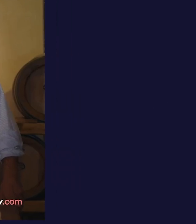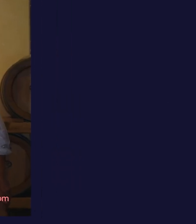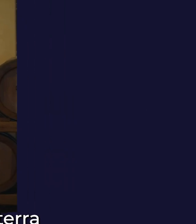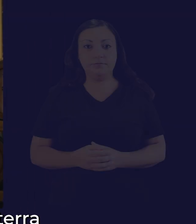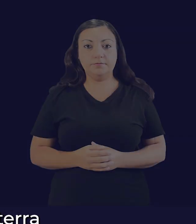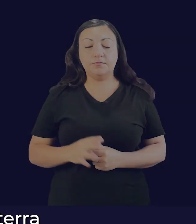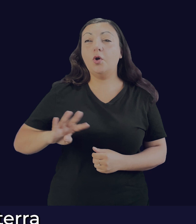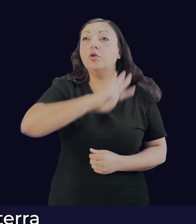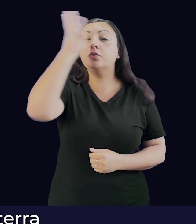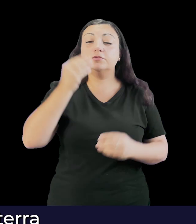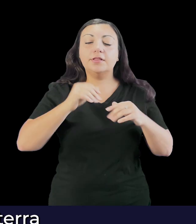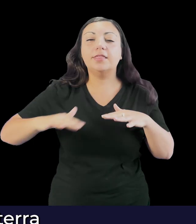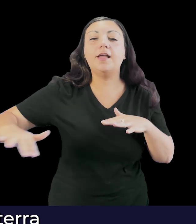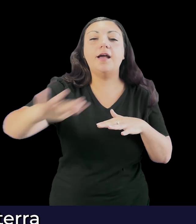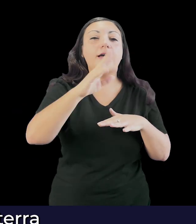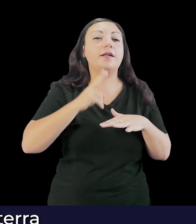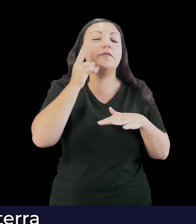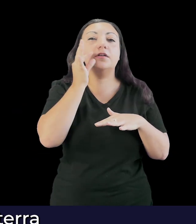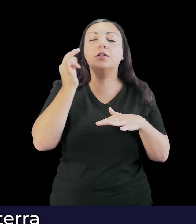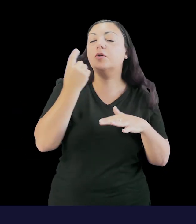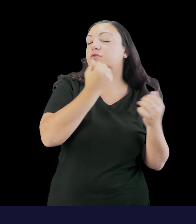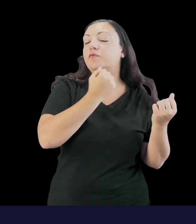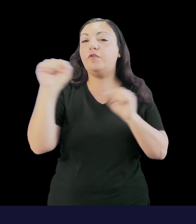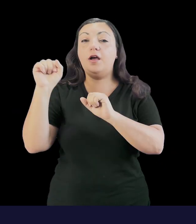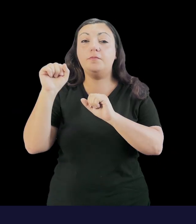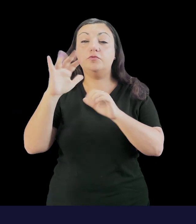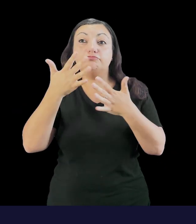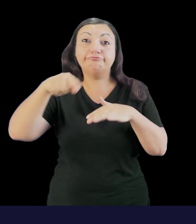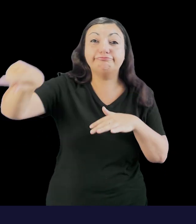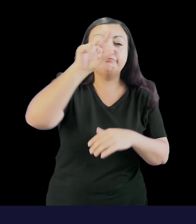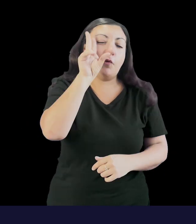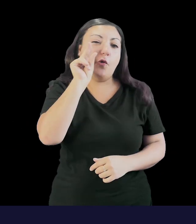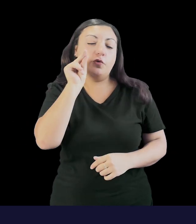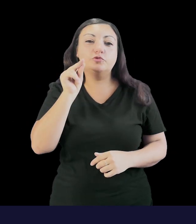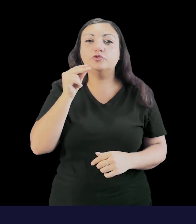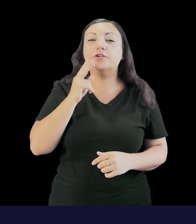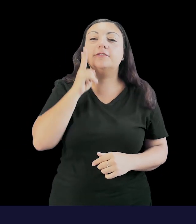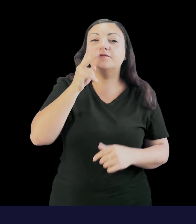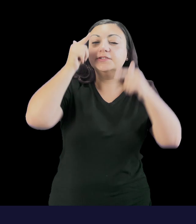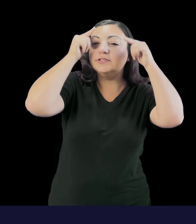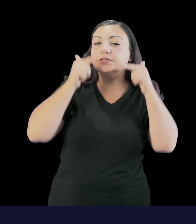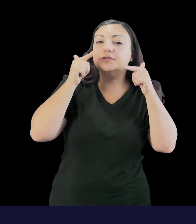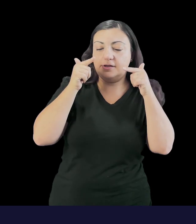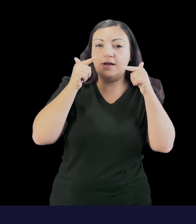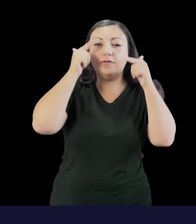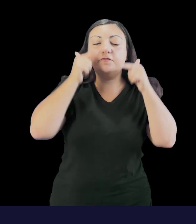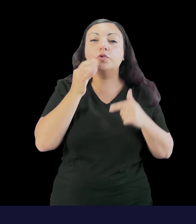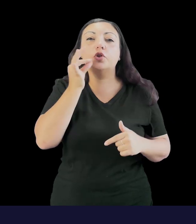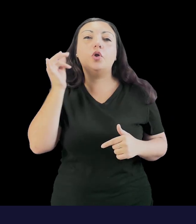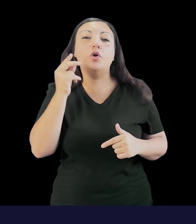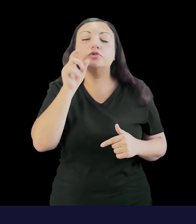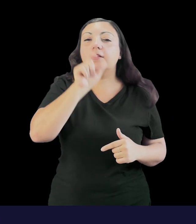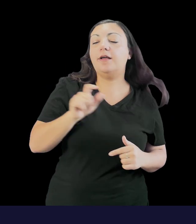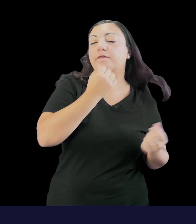La Toscana è anche una terra di grandi vini dolci. Probabilmente tutti voi conoscete il Vinsanto, il nostro vino dolce più conosciuto